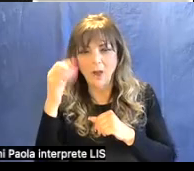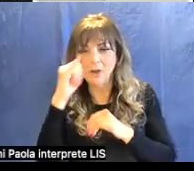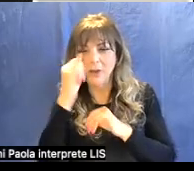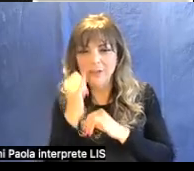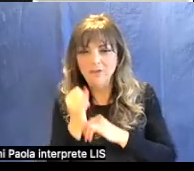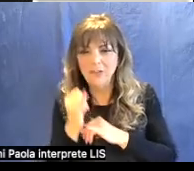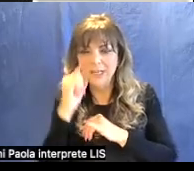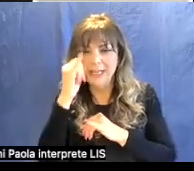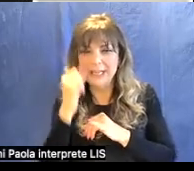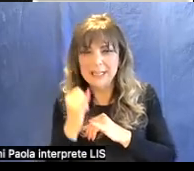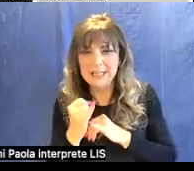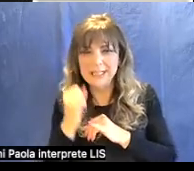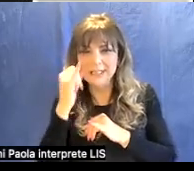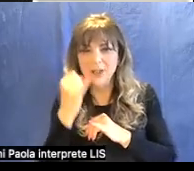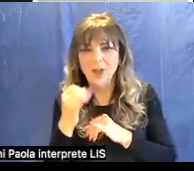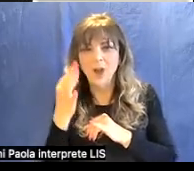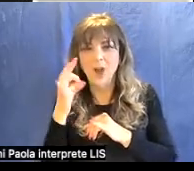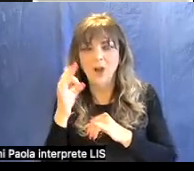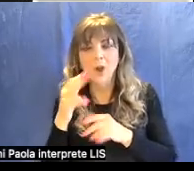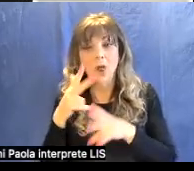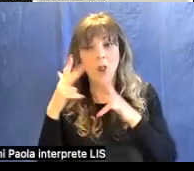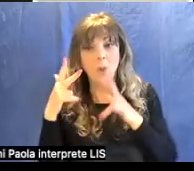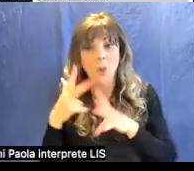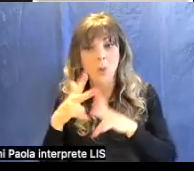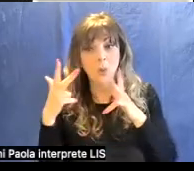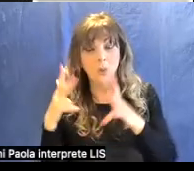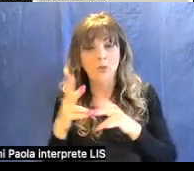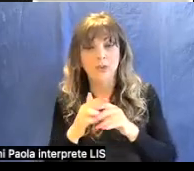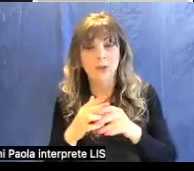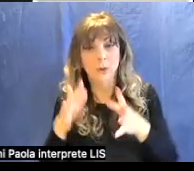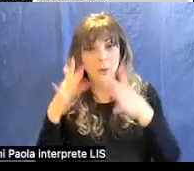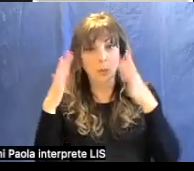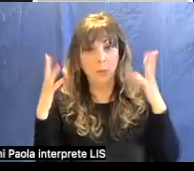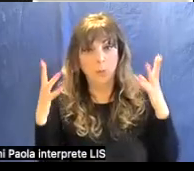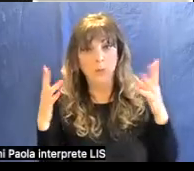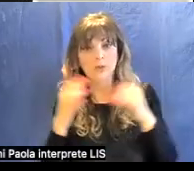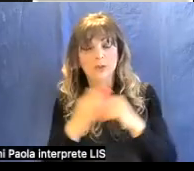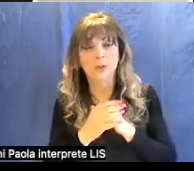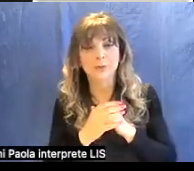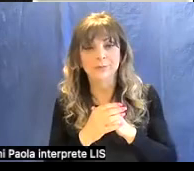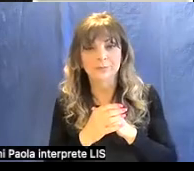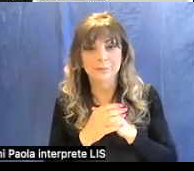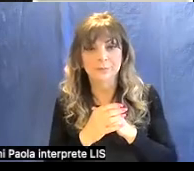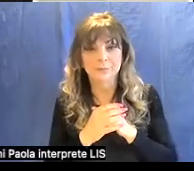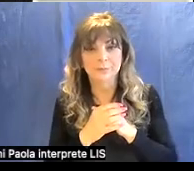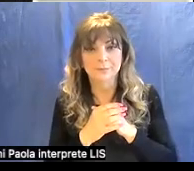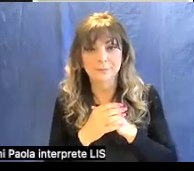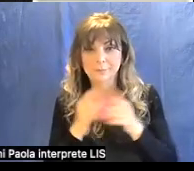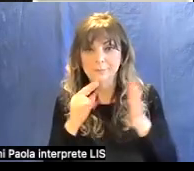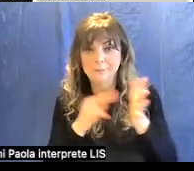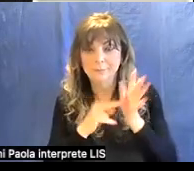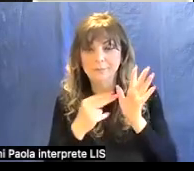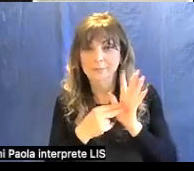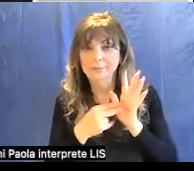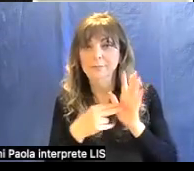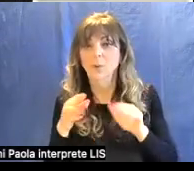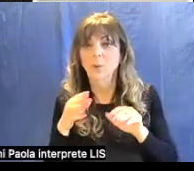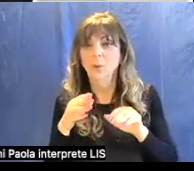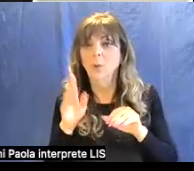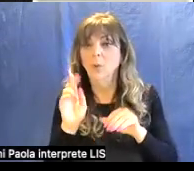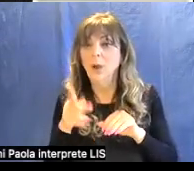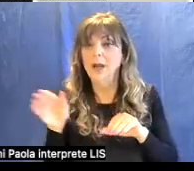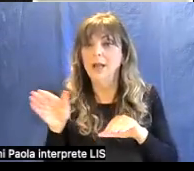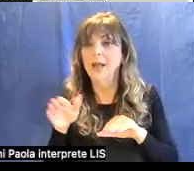ed è un oro molto lucido che è stato inciso con anche tutte queste ore alle incise qui la tecnica utilizzata è quella della doratura a